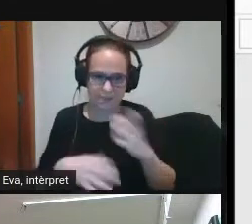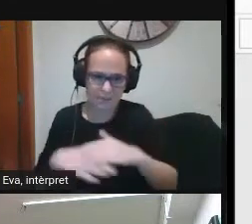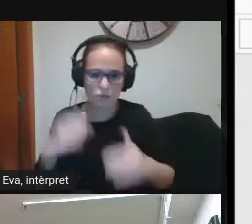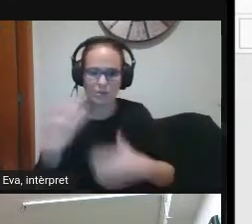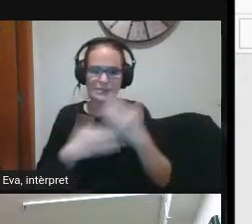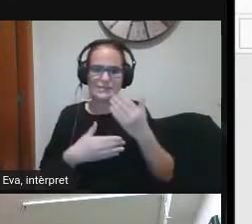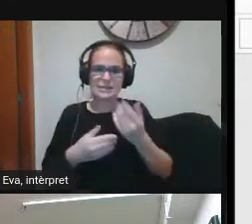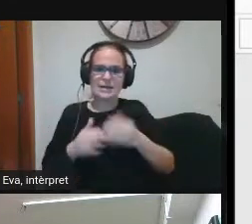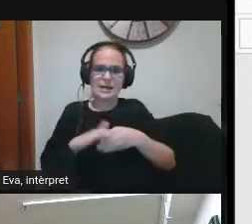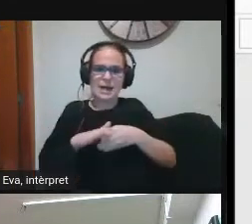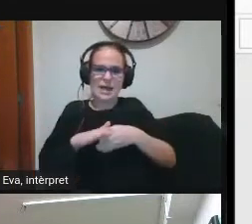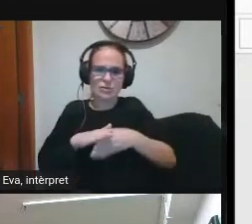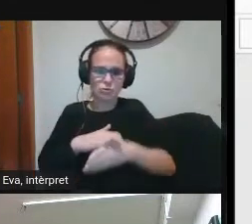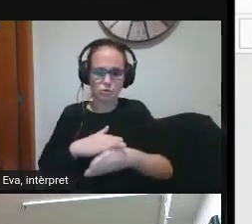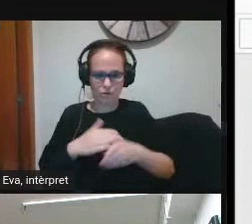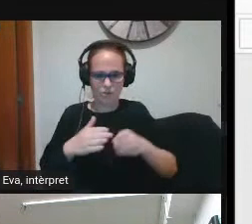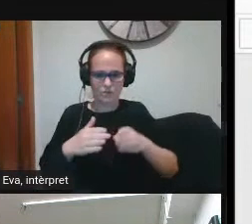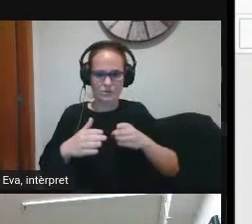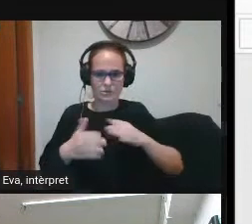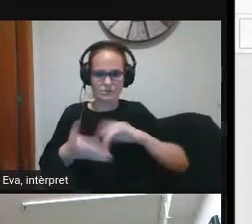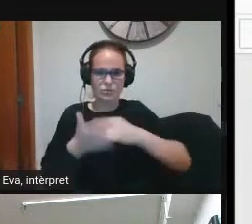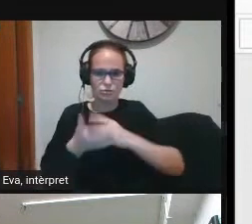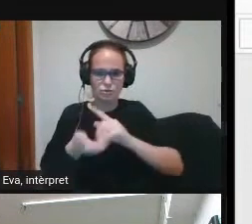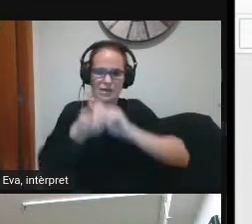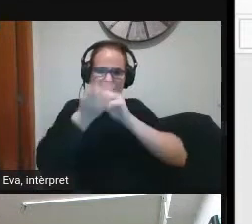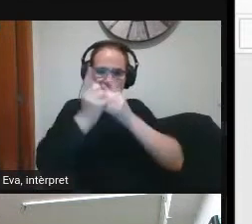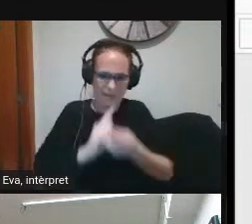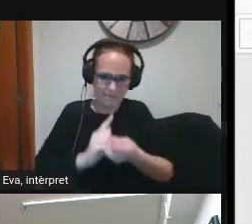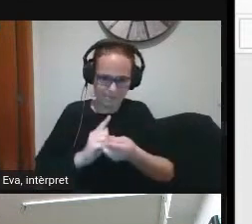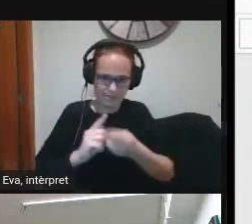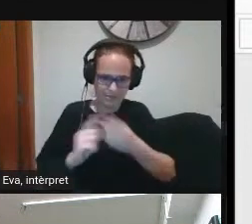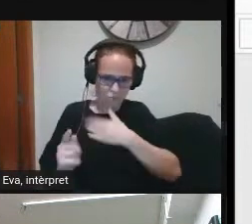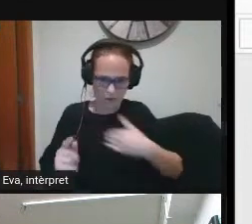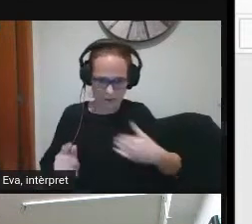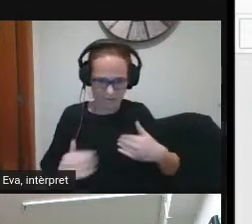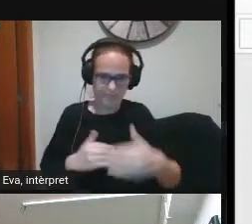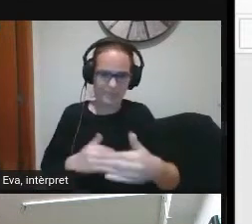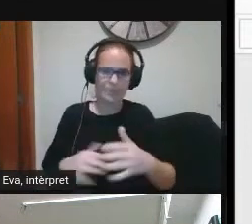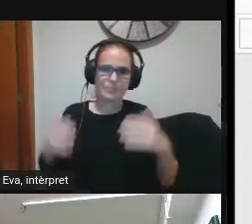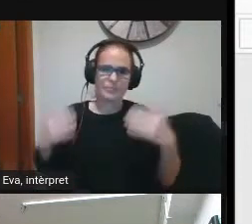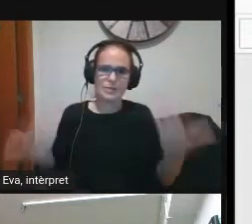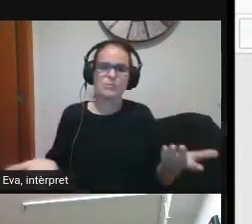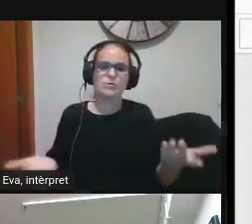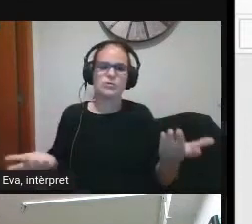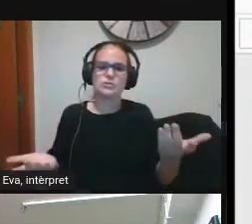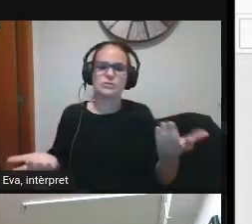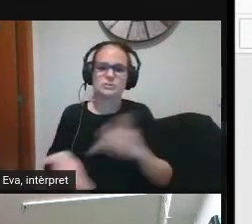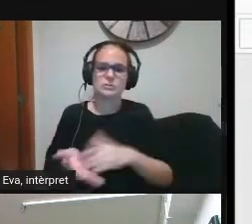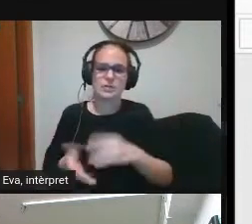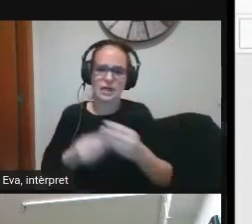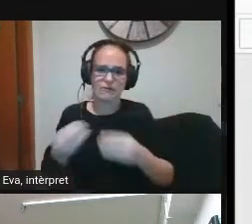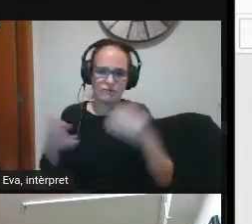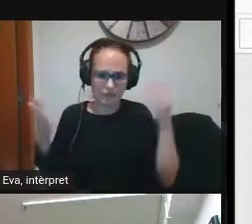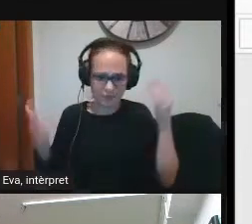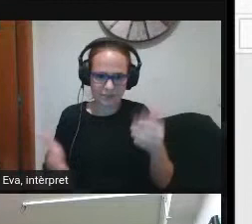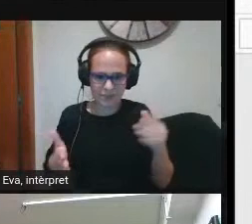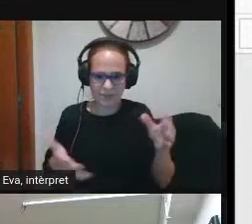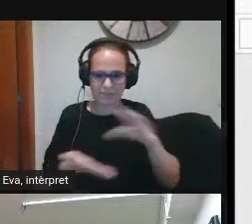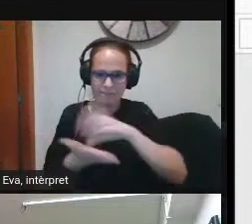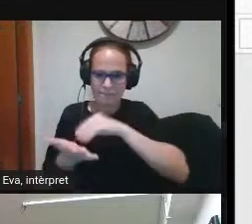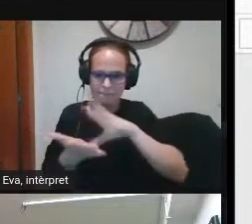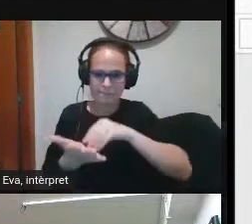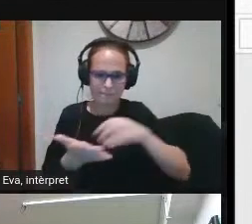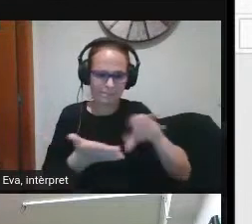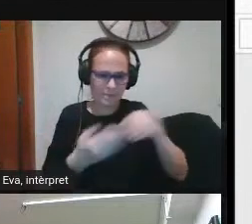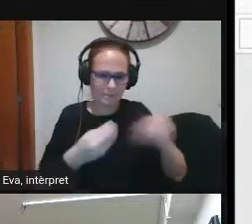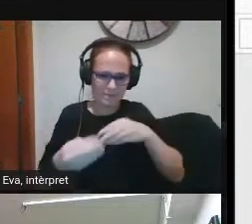introduir aquest canvi metodològic que nosaltres volíem actualment el que hem fet és localitzar i reunir tot aquest material en un